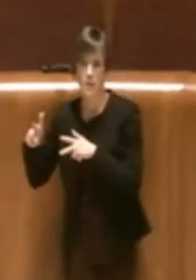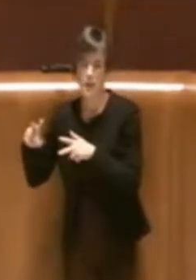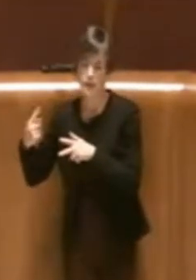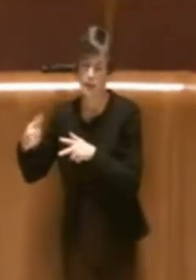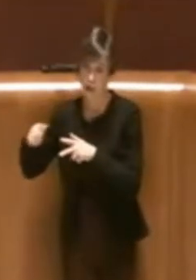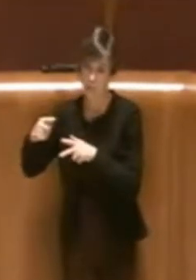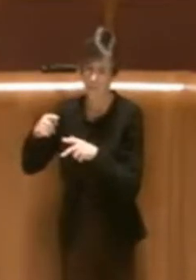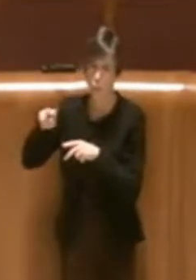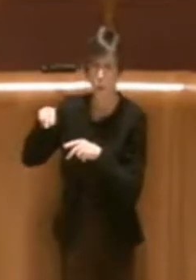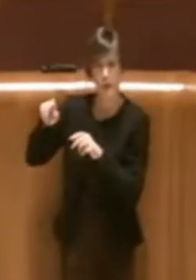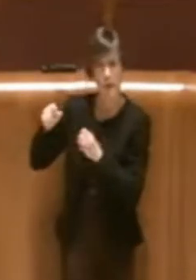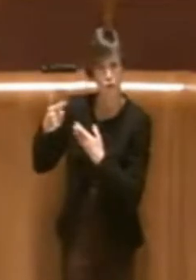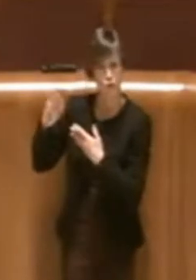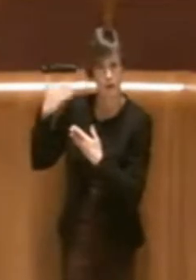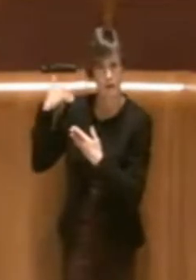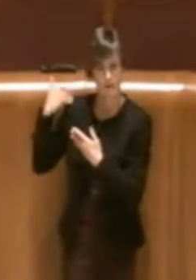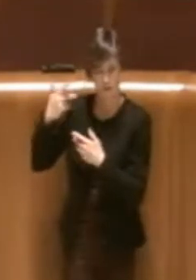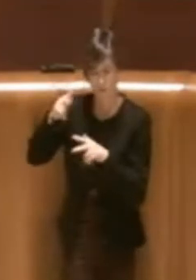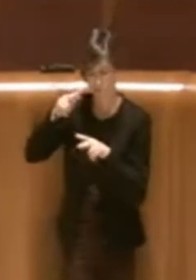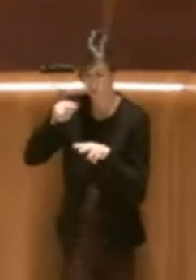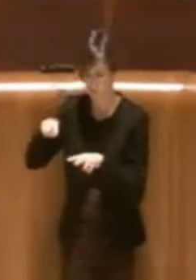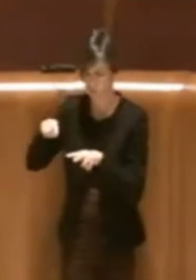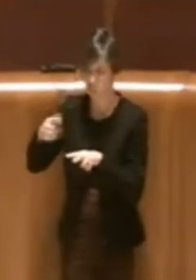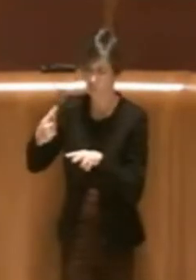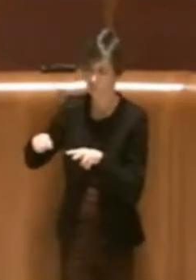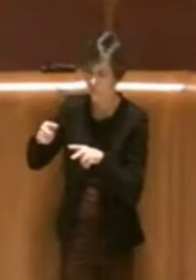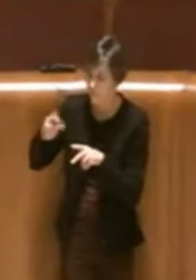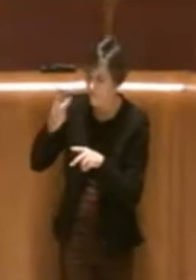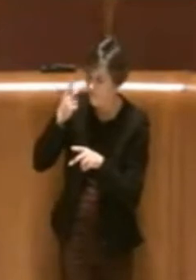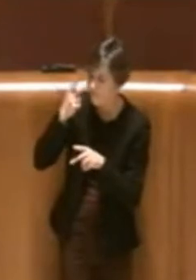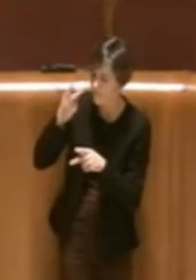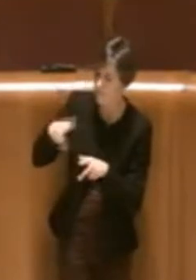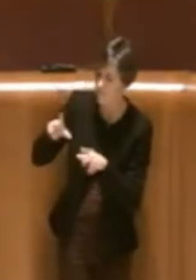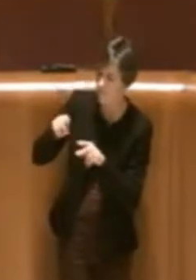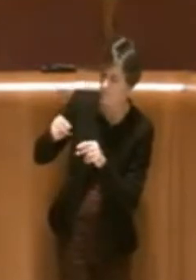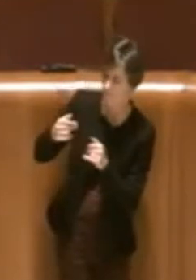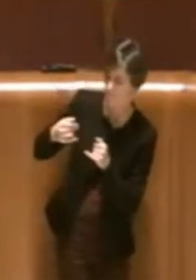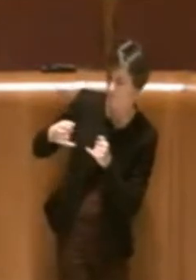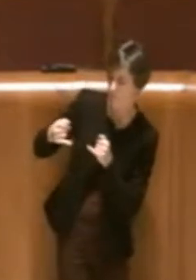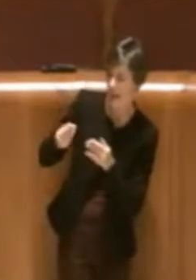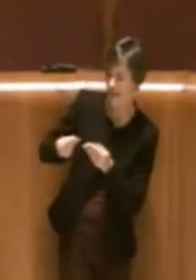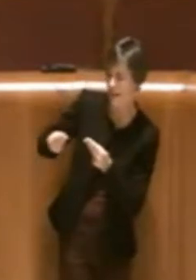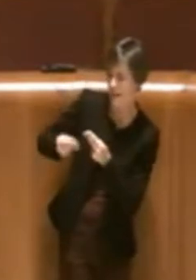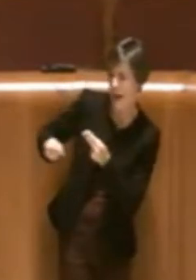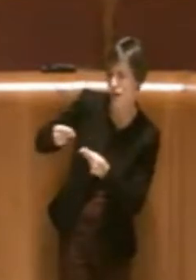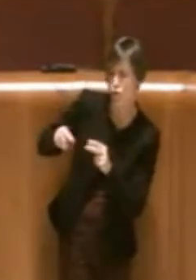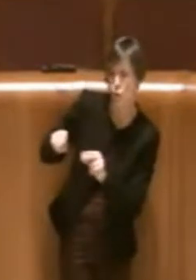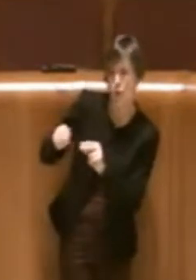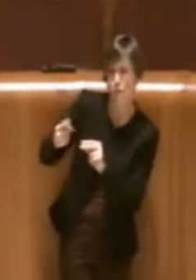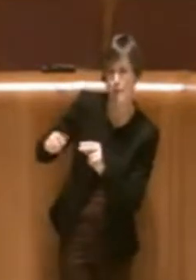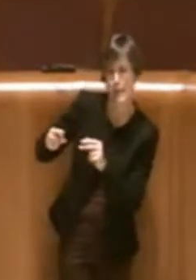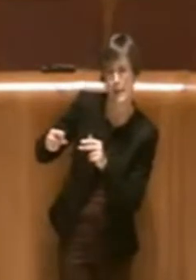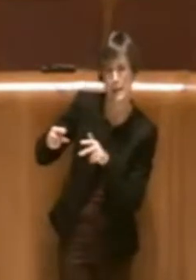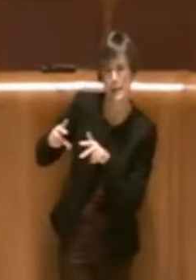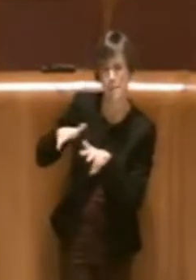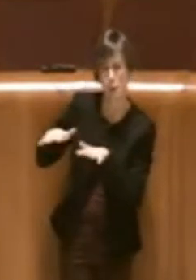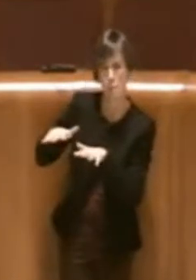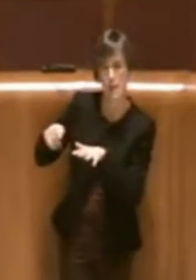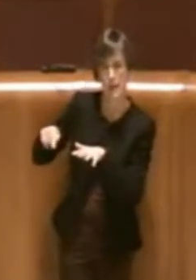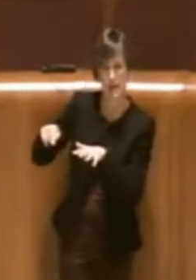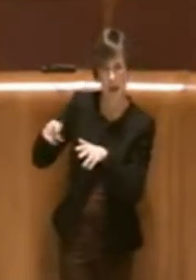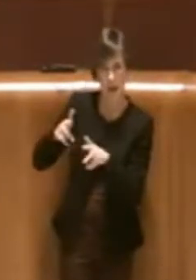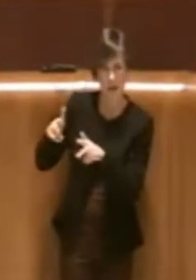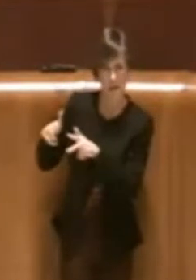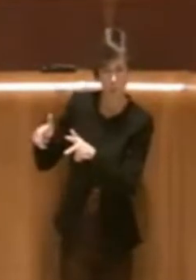ragionare su come ridisegnare la mobilità in quel quadrante. Proprio quindi per questo motivo da una parte abbiamo